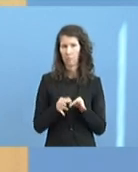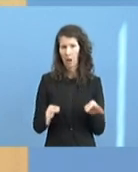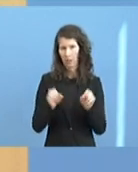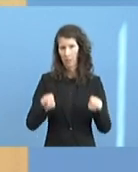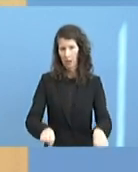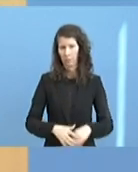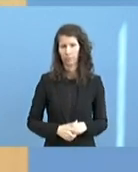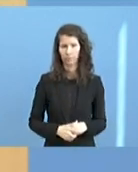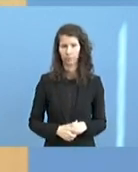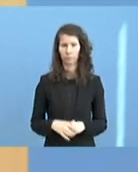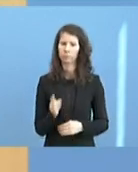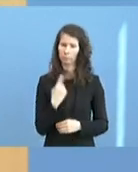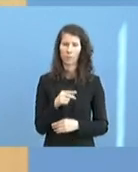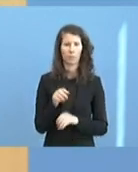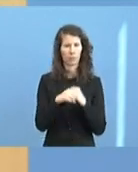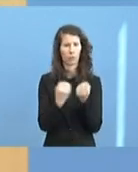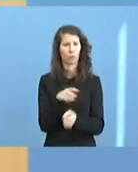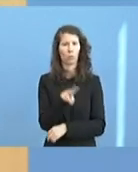und beobachten die Situation.